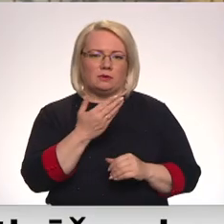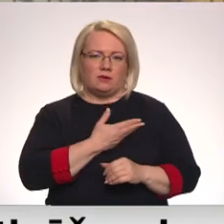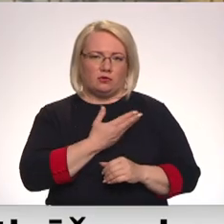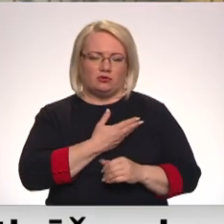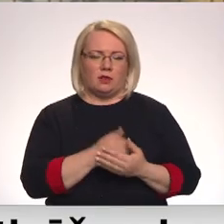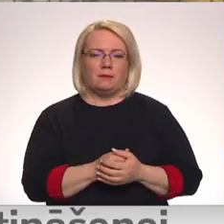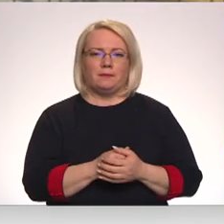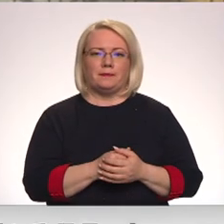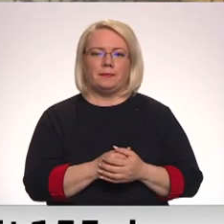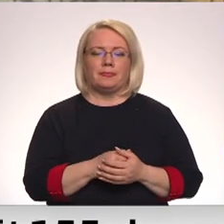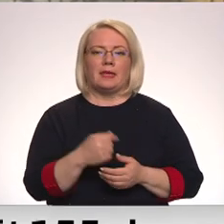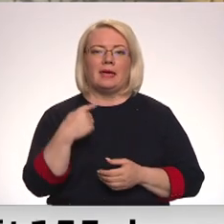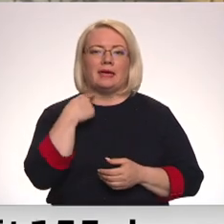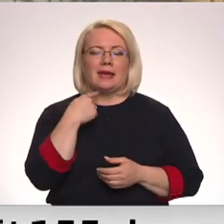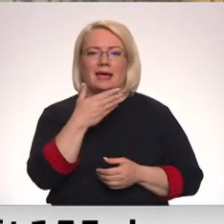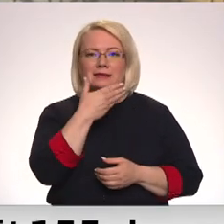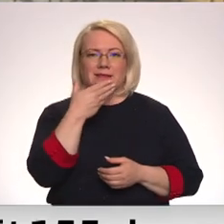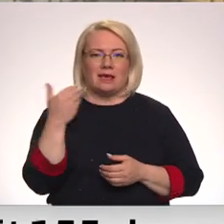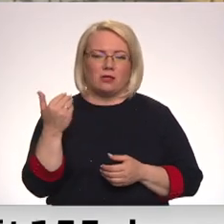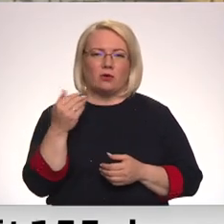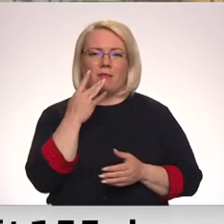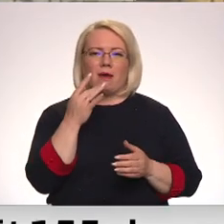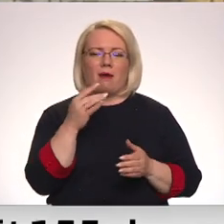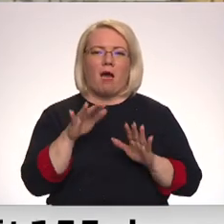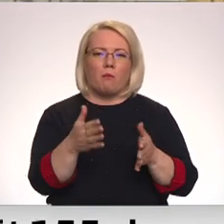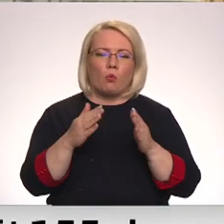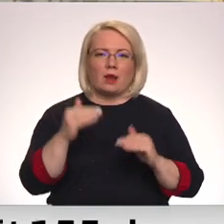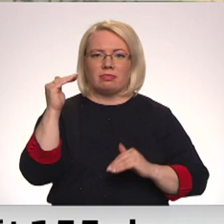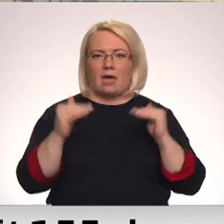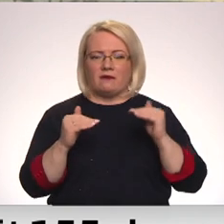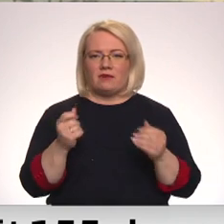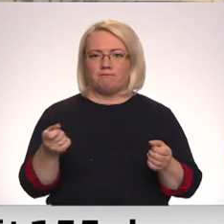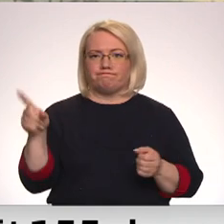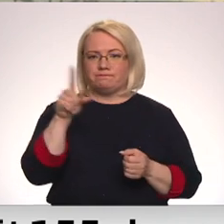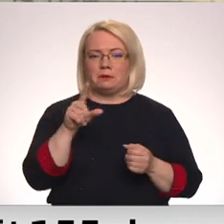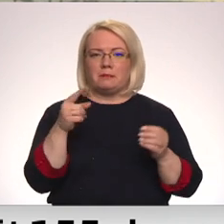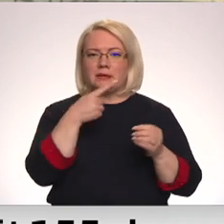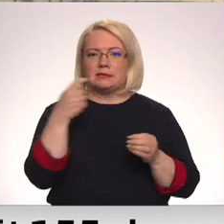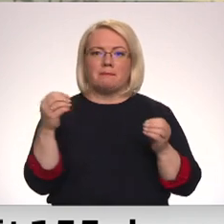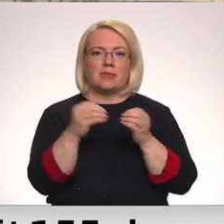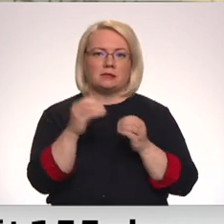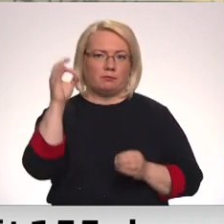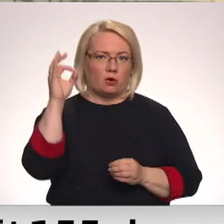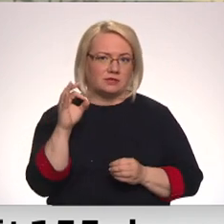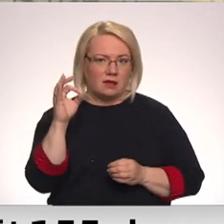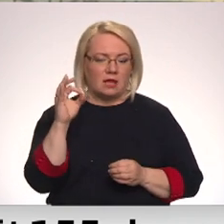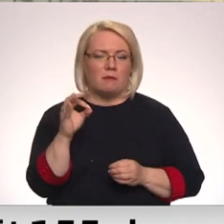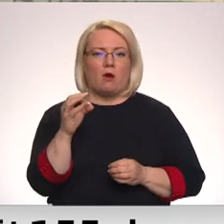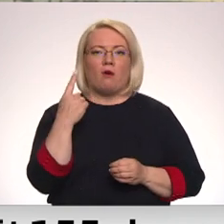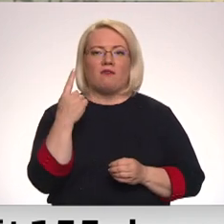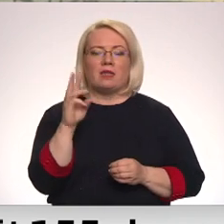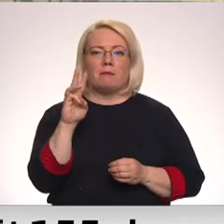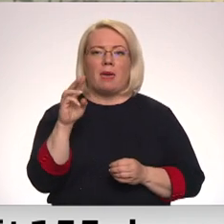Rīgas siltuma enerģijas tarifs varētu palielināties par gandrīz 110% un viena